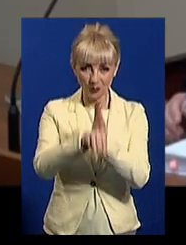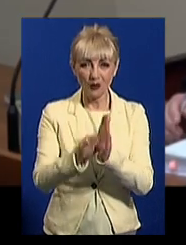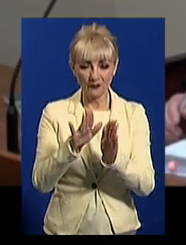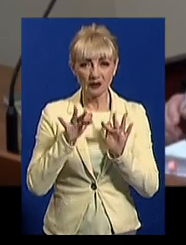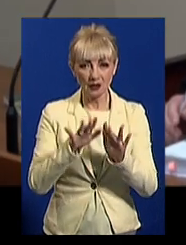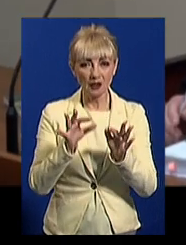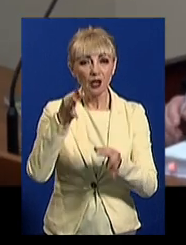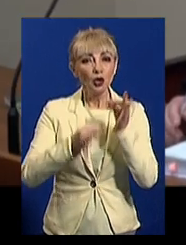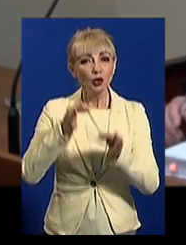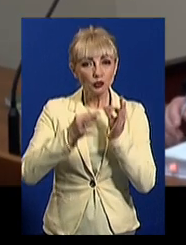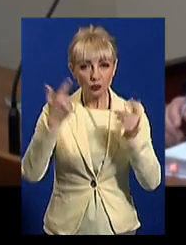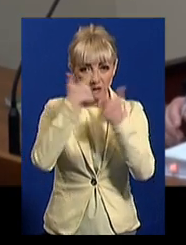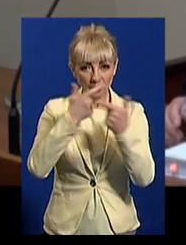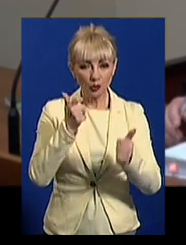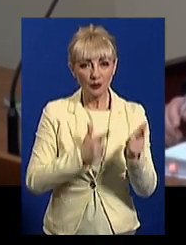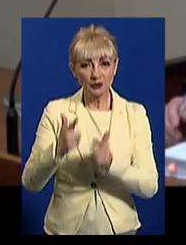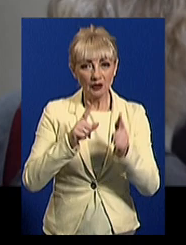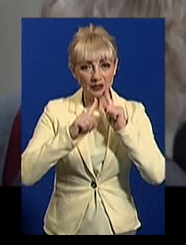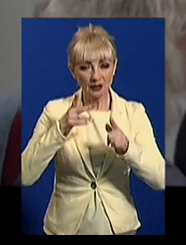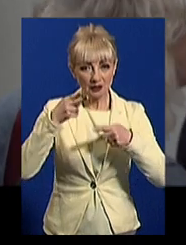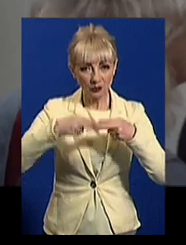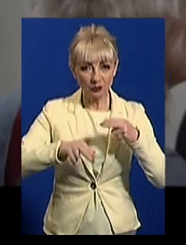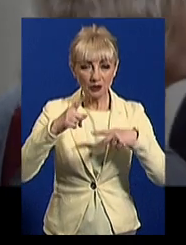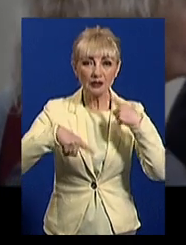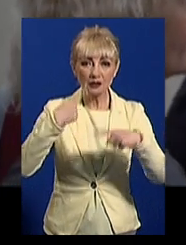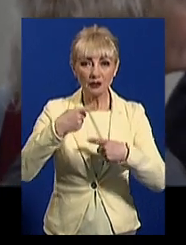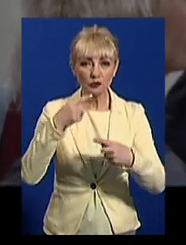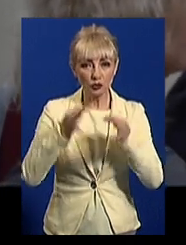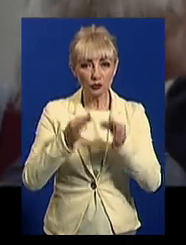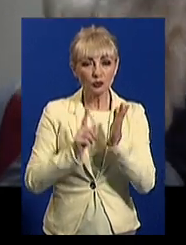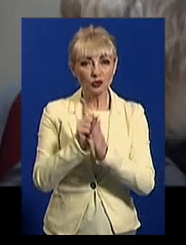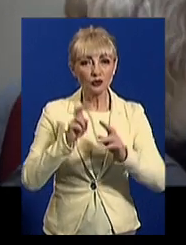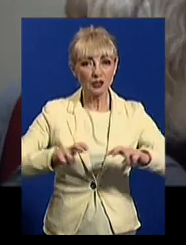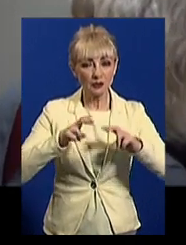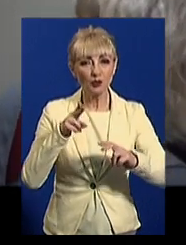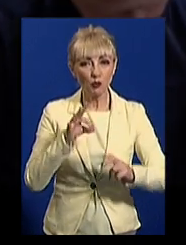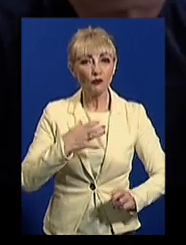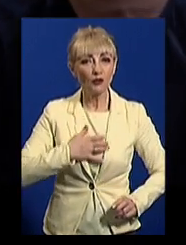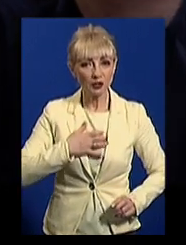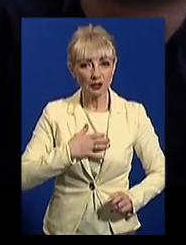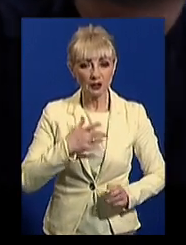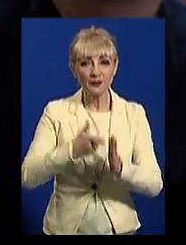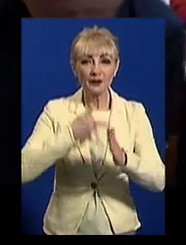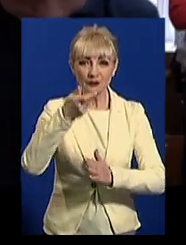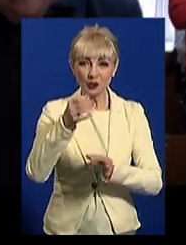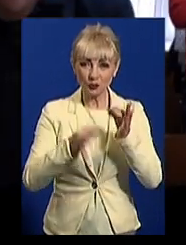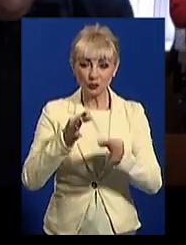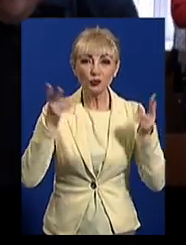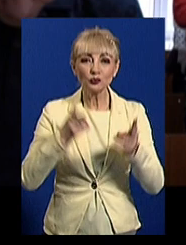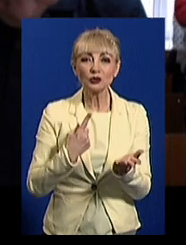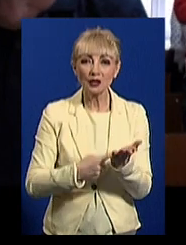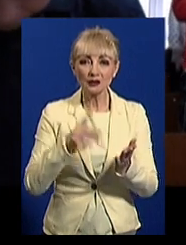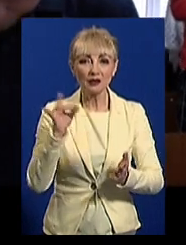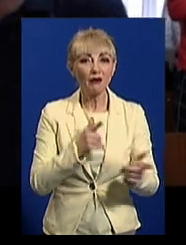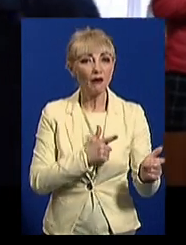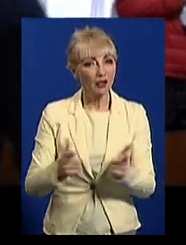Суд оголошує підготовче засідання завершеним. Наступного слухання справу почнуть розглядати по суті. Позивачі надали суду необхідні докази